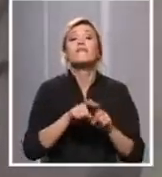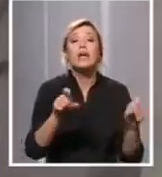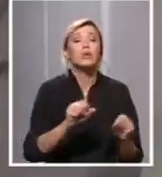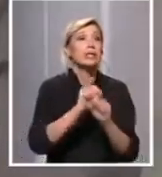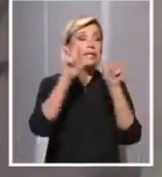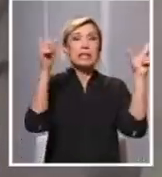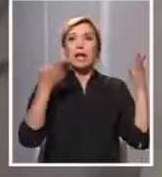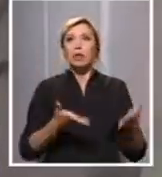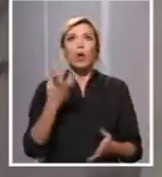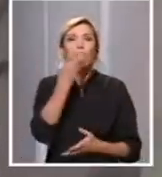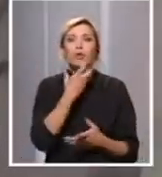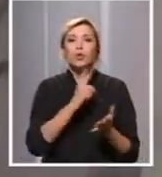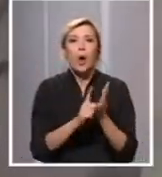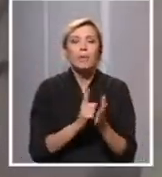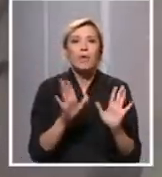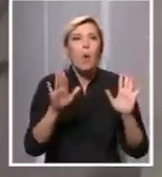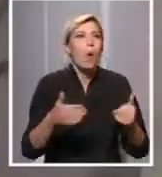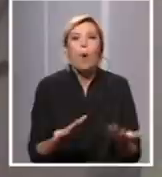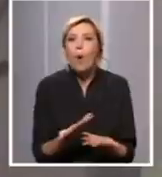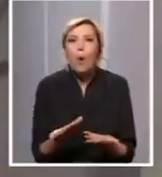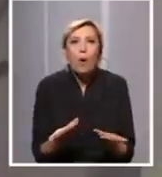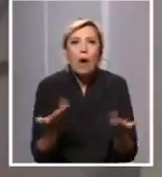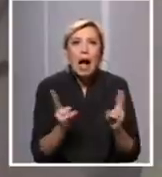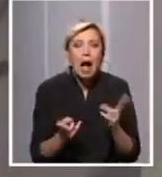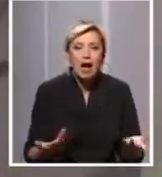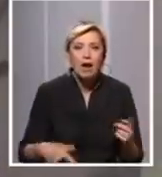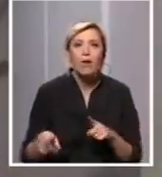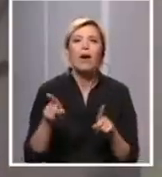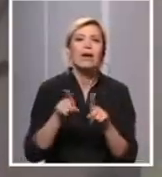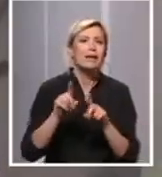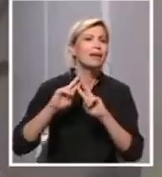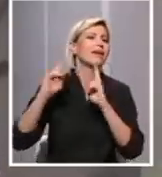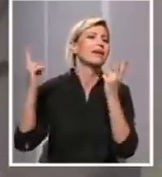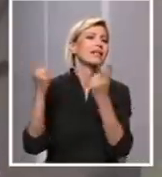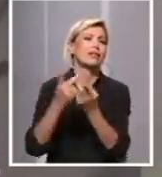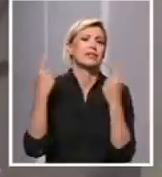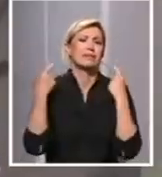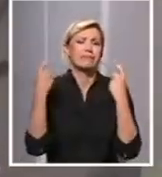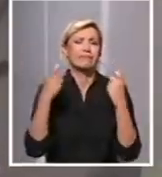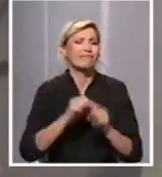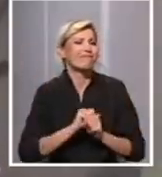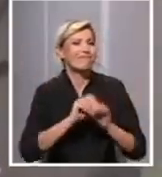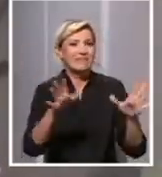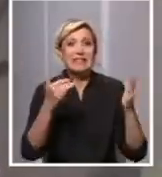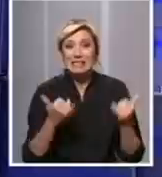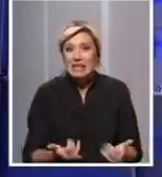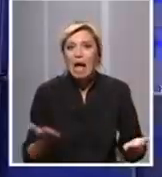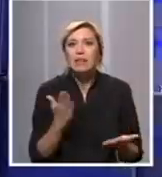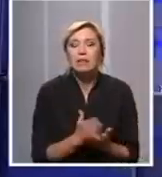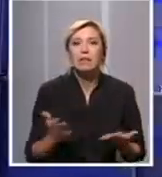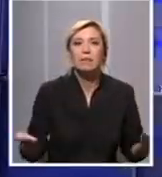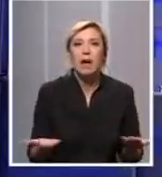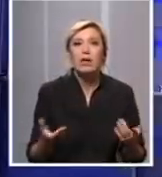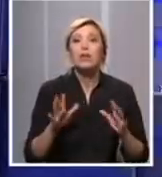potpuno za situaciju da i tamo imamo rasplamsavanje epidemije u ovom trenutku. I to su sve okolnosti koje